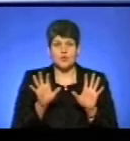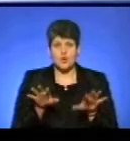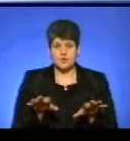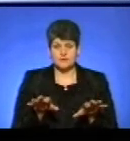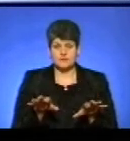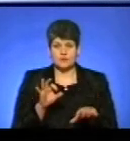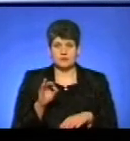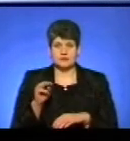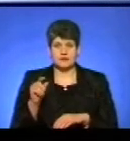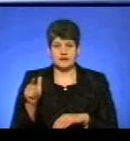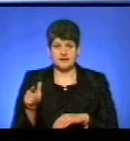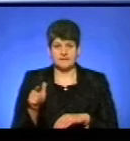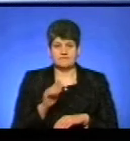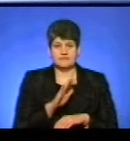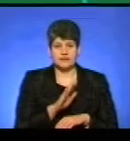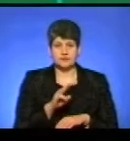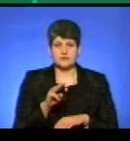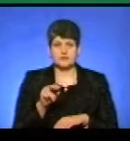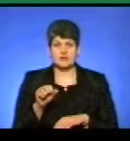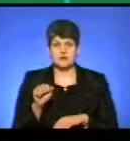ОТГ Віктор Талащук.